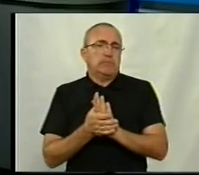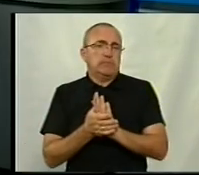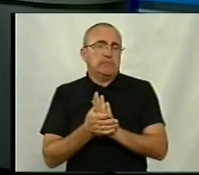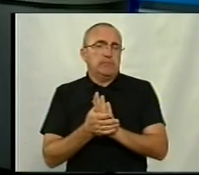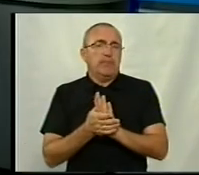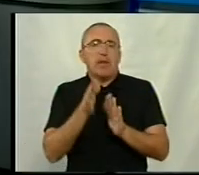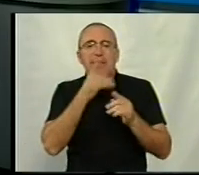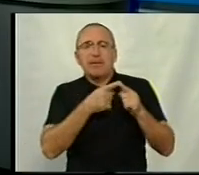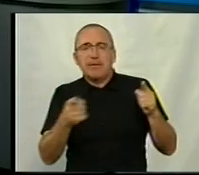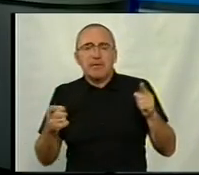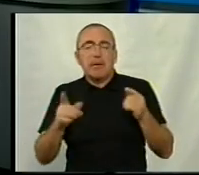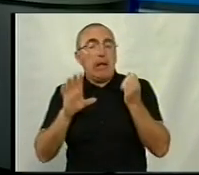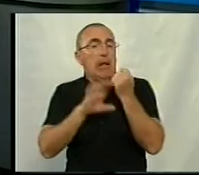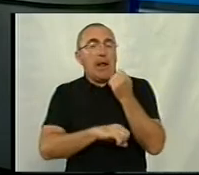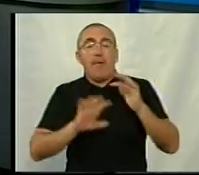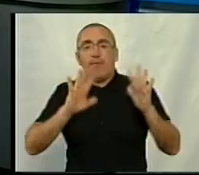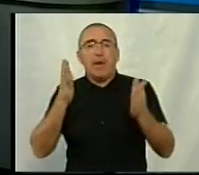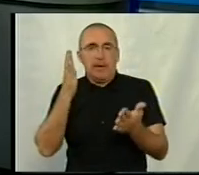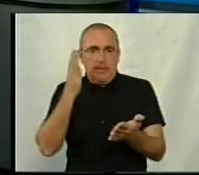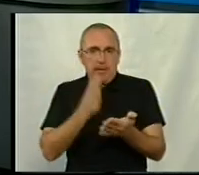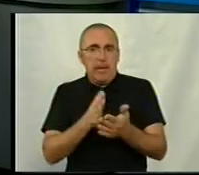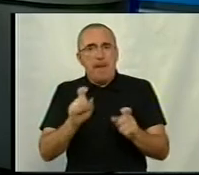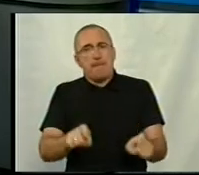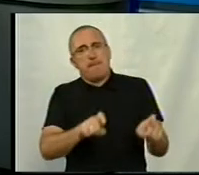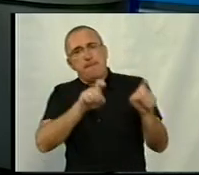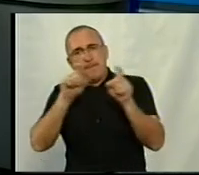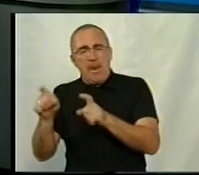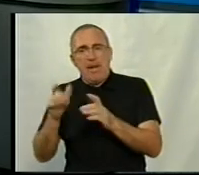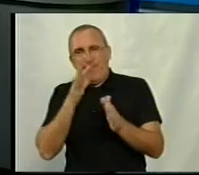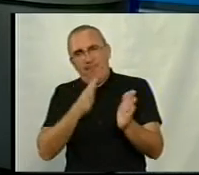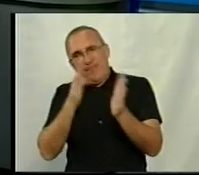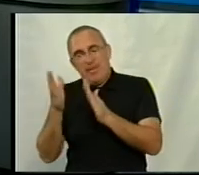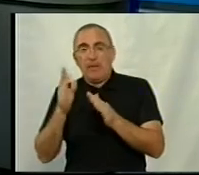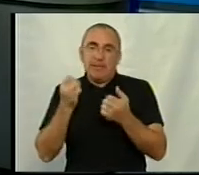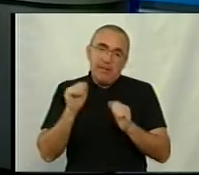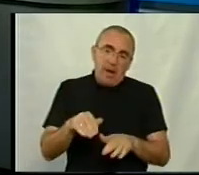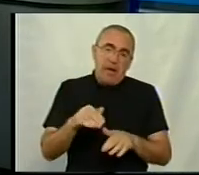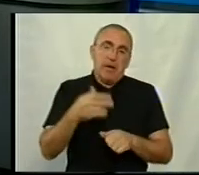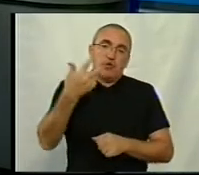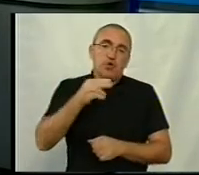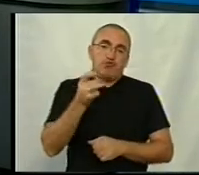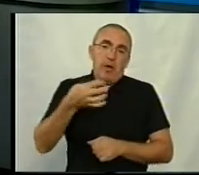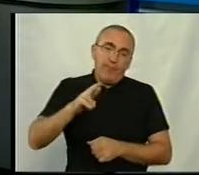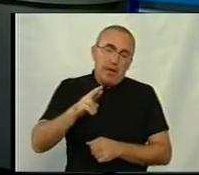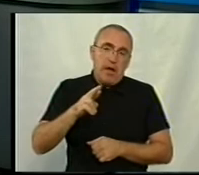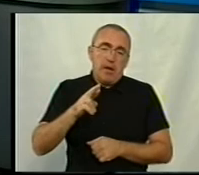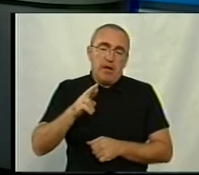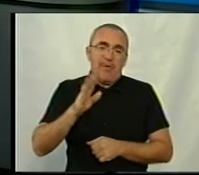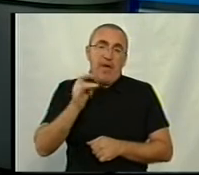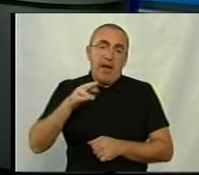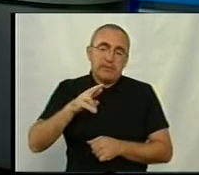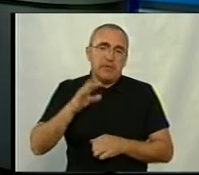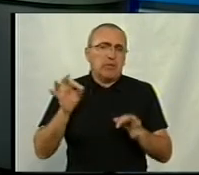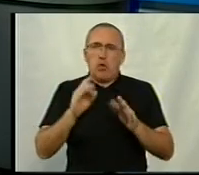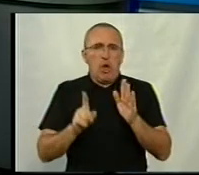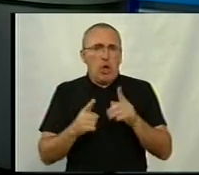Терміни на крайній випадок є сенс переносити? Чи або так, або ні? Тобто 30 червня, вересня і вже